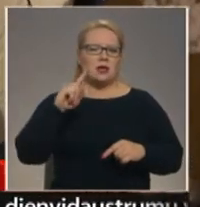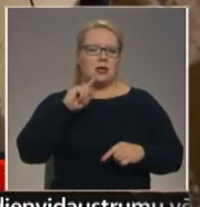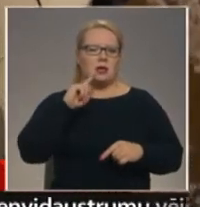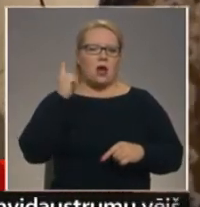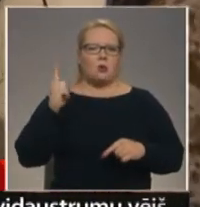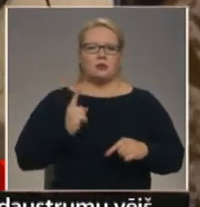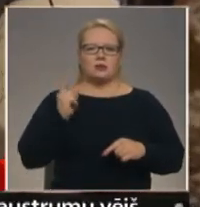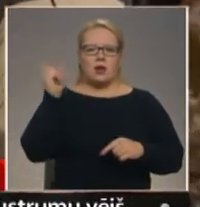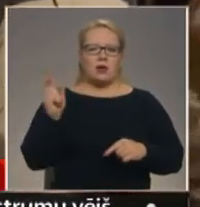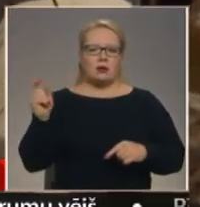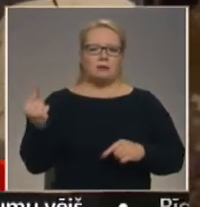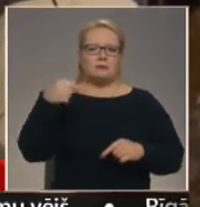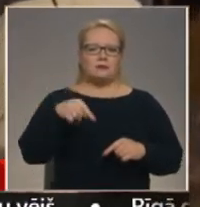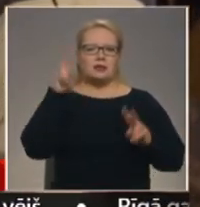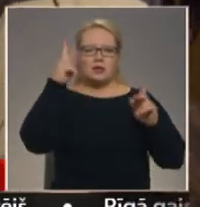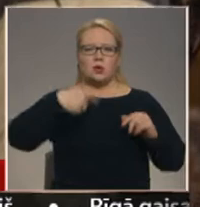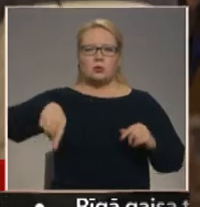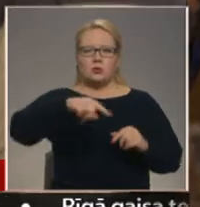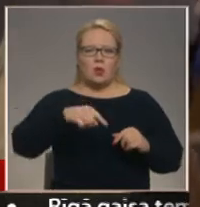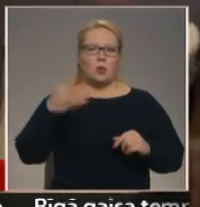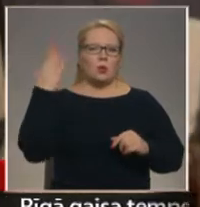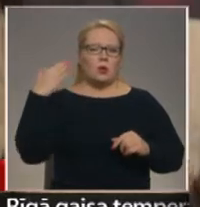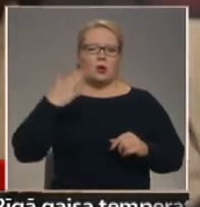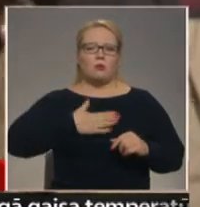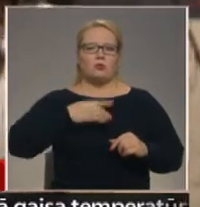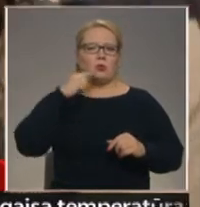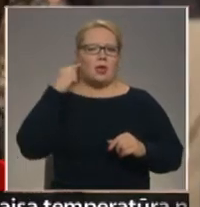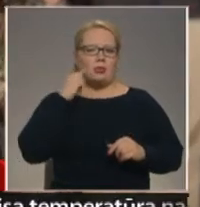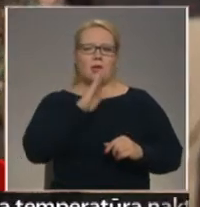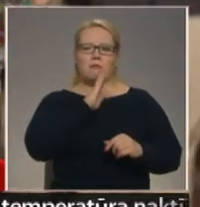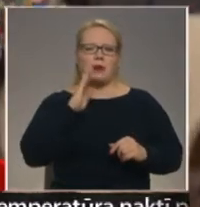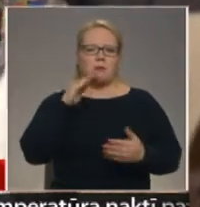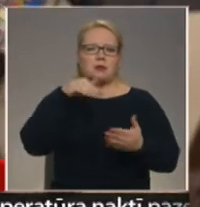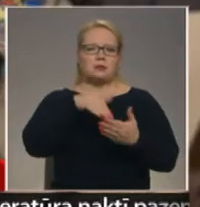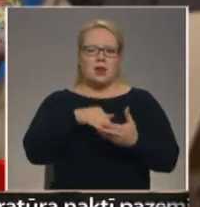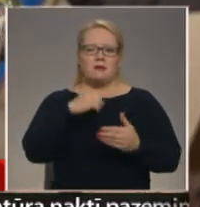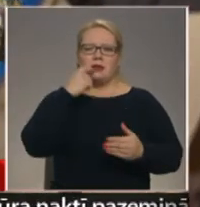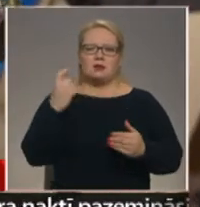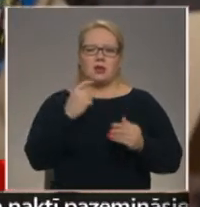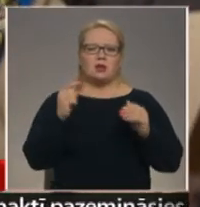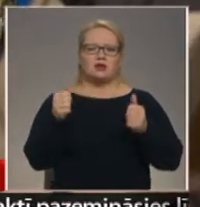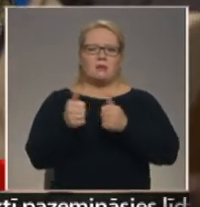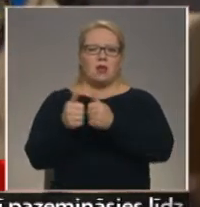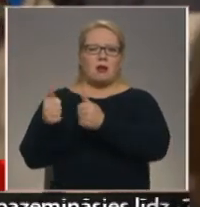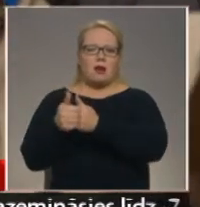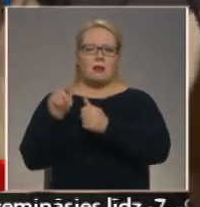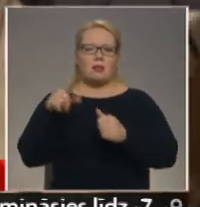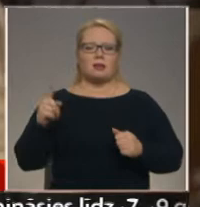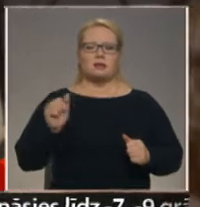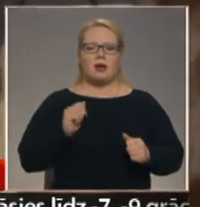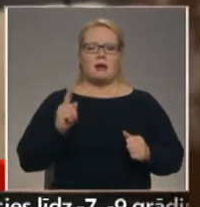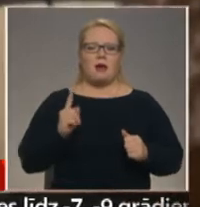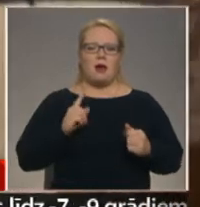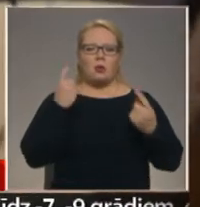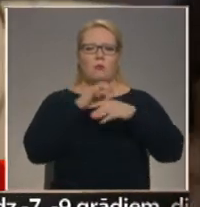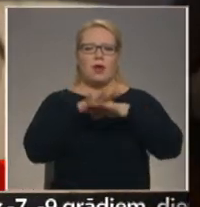šeit začsalā vietā, kur savu laiku mūsu tētu un mammas stāvēja ciešu plakām, lai sargātu mēdīja brīvību, lai